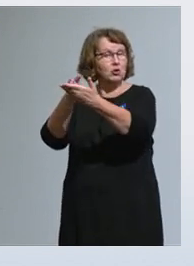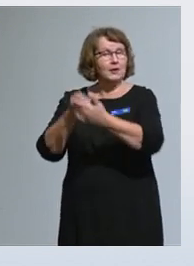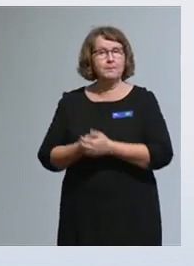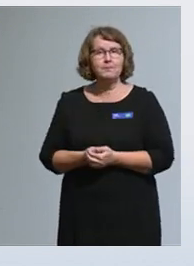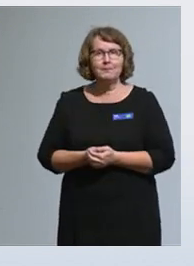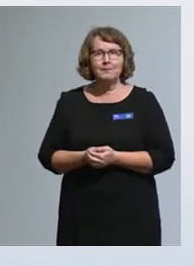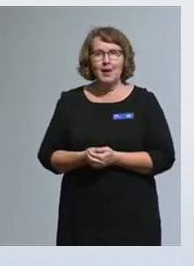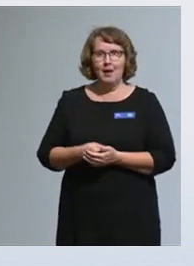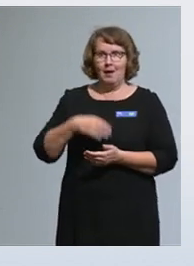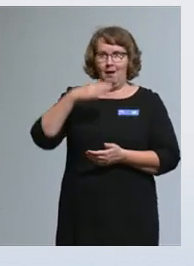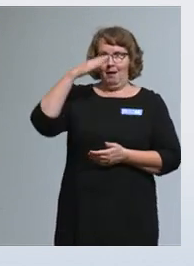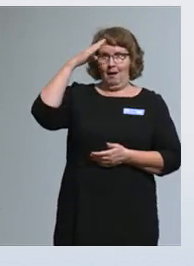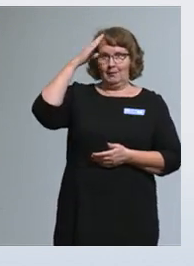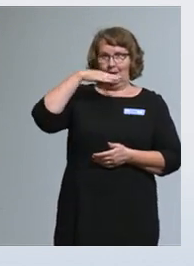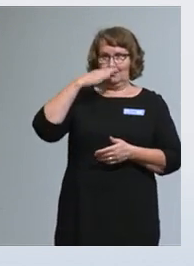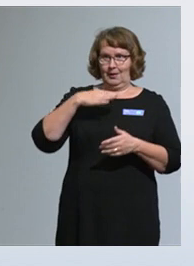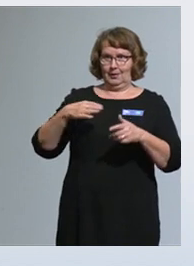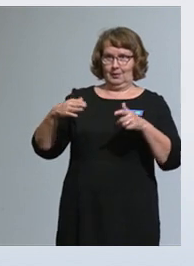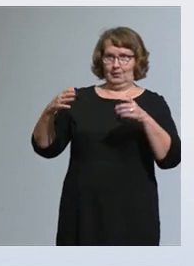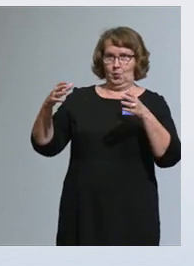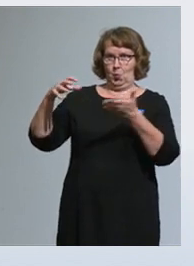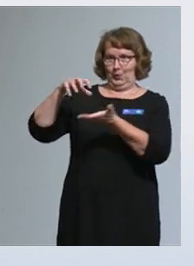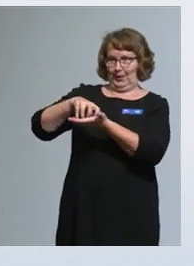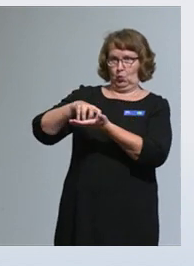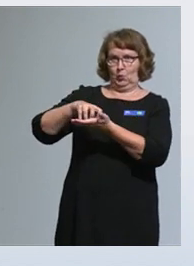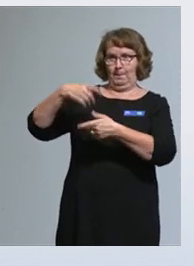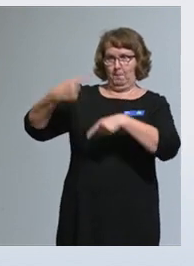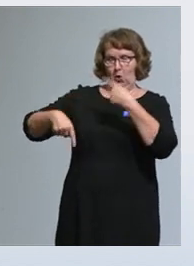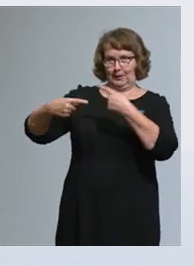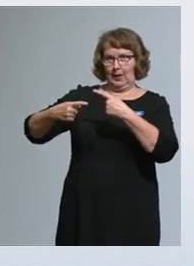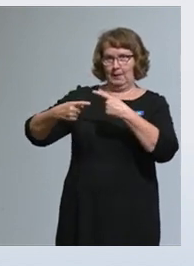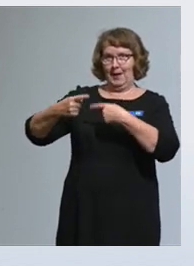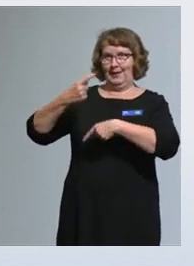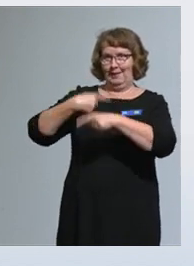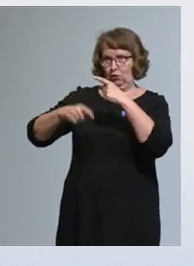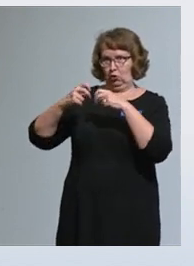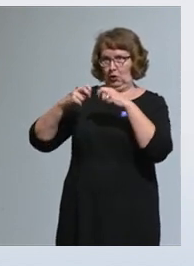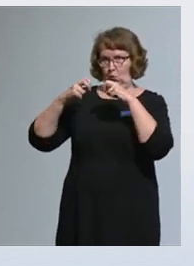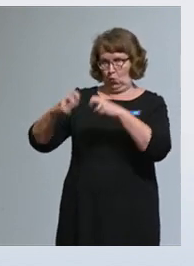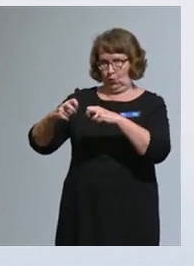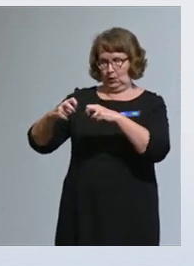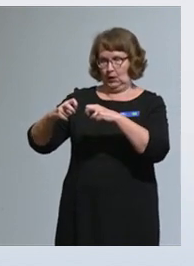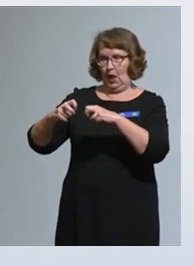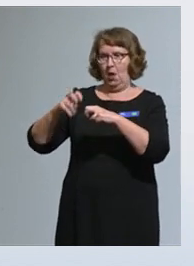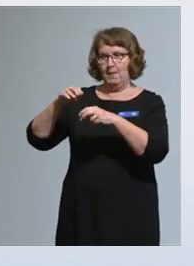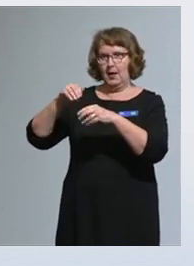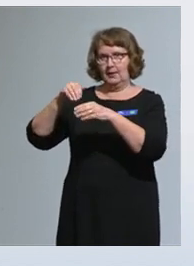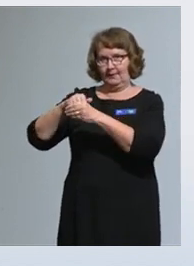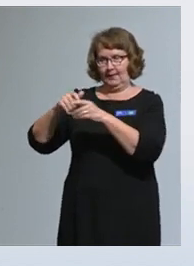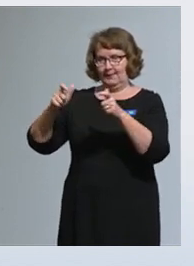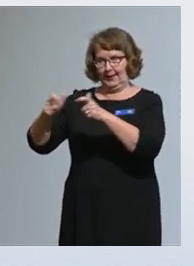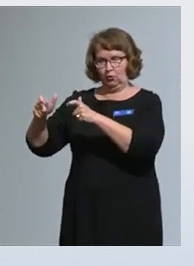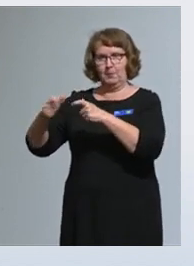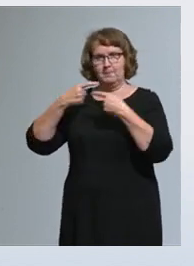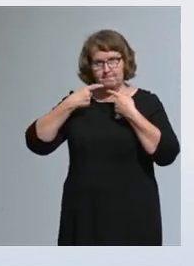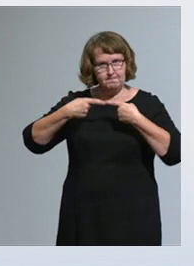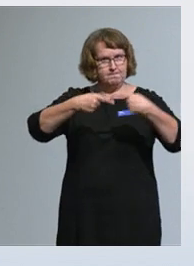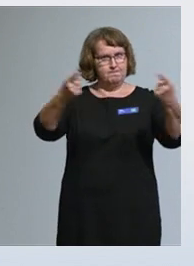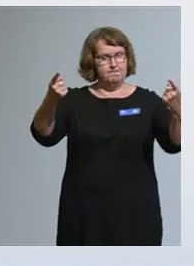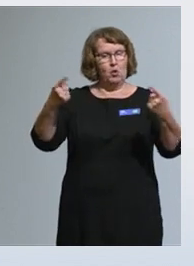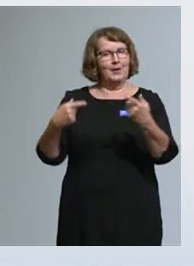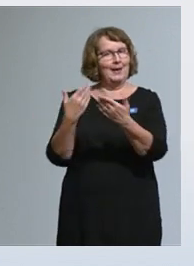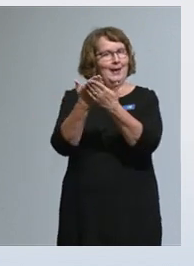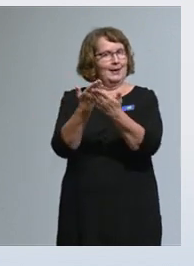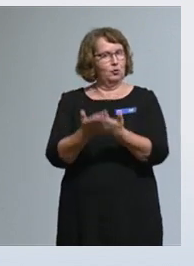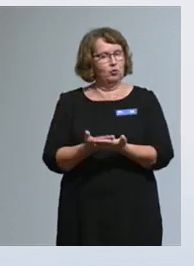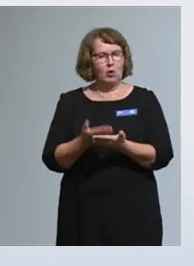Kansalaisyhteiskuntapolitiikan neuvottelukunnan jäsenjärjestöt julkistivat tällä viikolla kannanoto, jossa oli esillä toimenpide-ehdotuksia